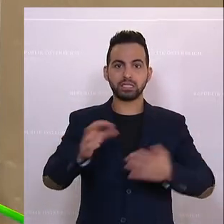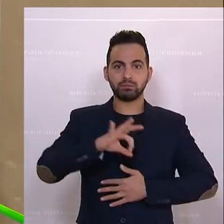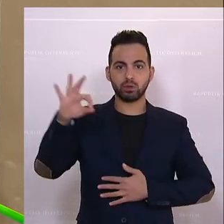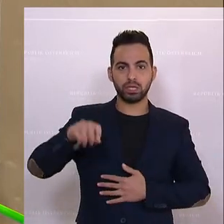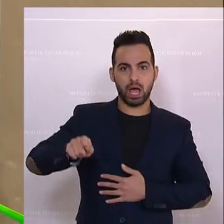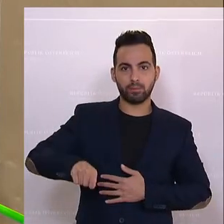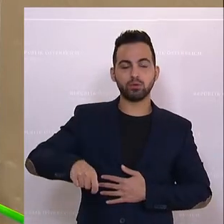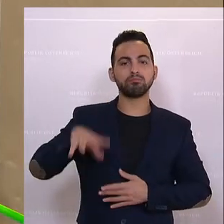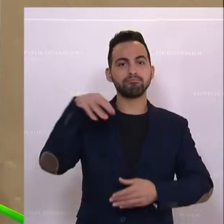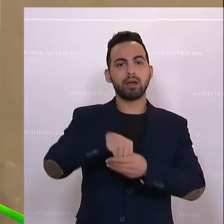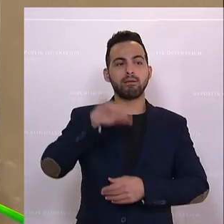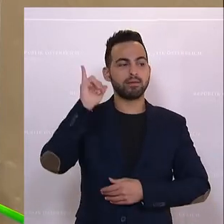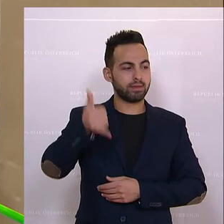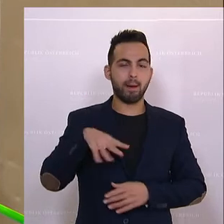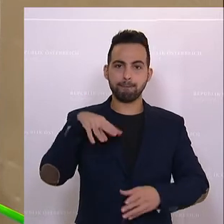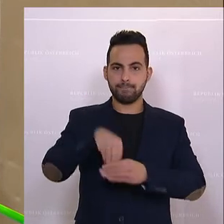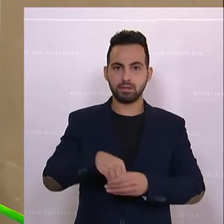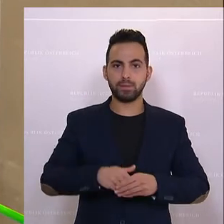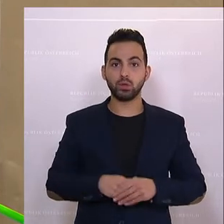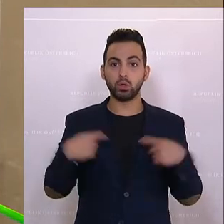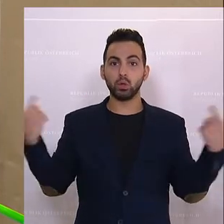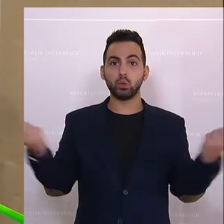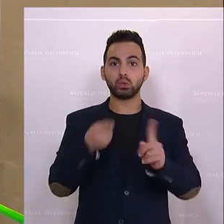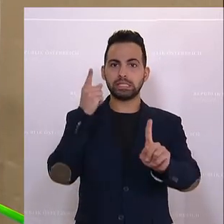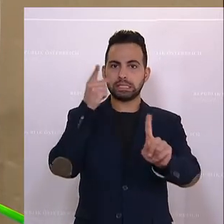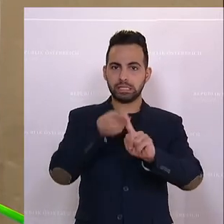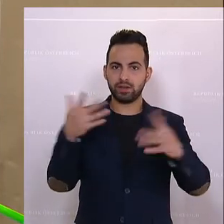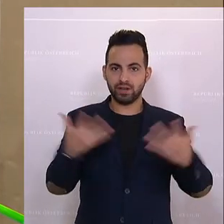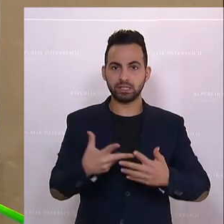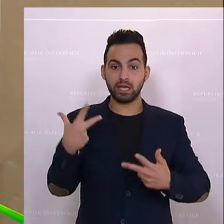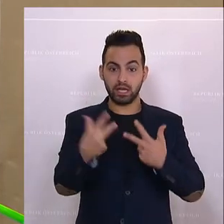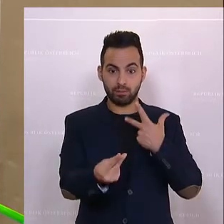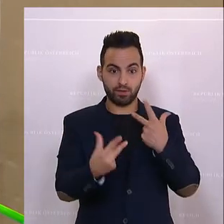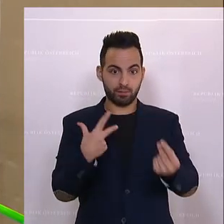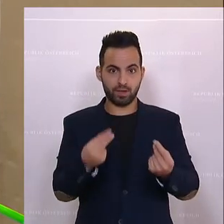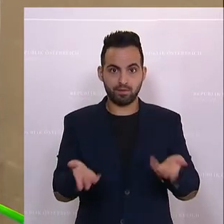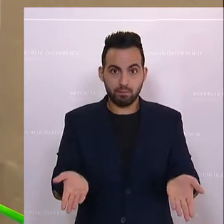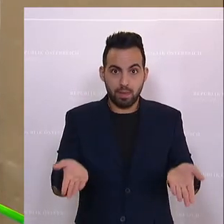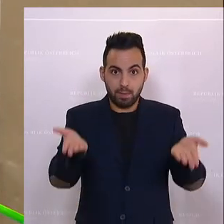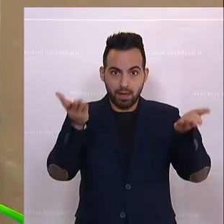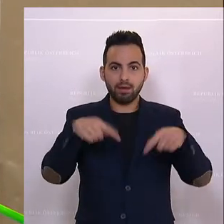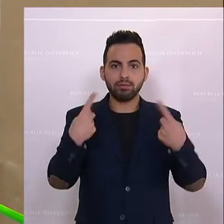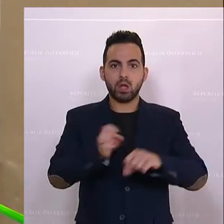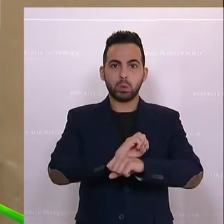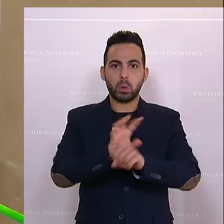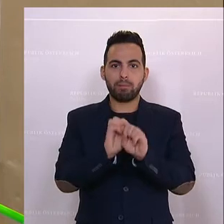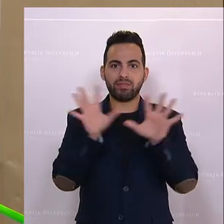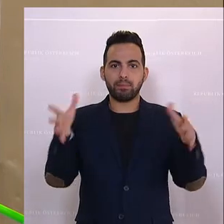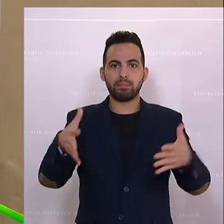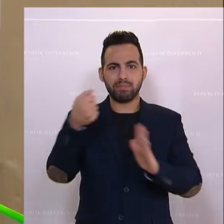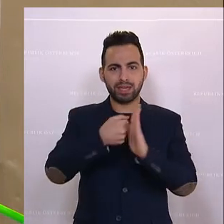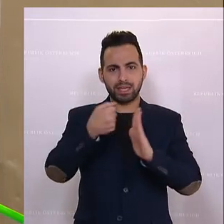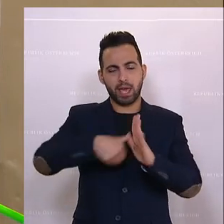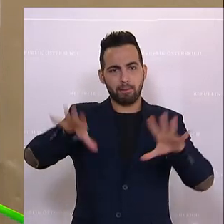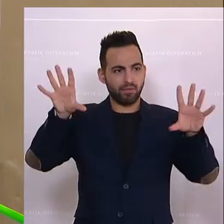breit mitgetragen wird. Und unser Ziel ist es, mit einer möglichst hohen Durchimpfung die Corona-Pandemie zu bekämpfen und die Freiheit für uns